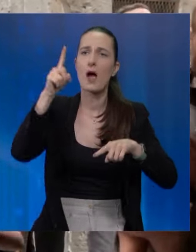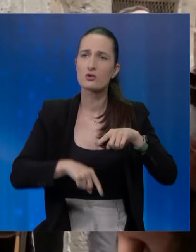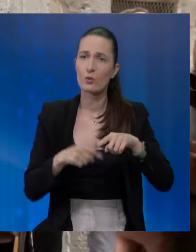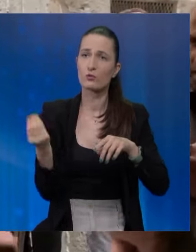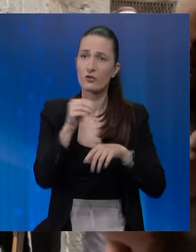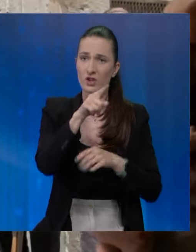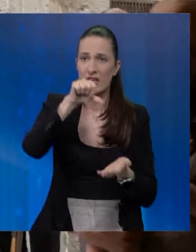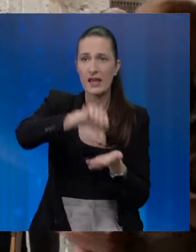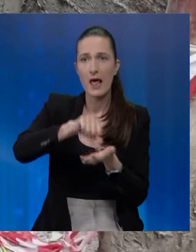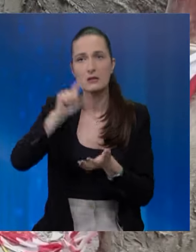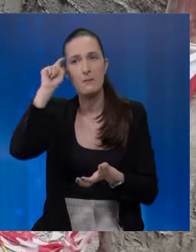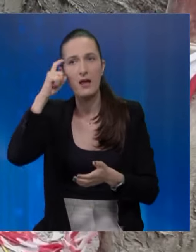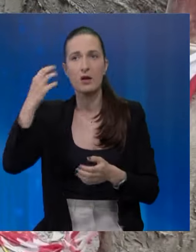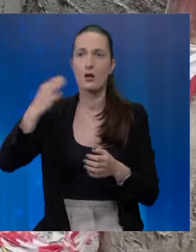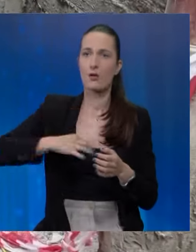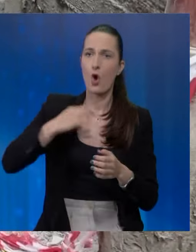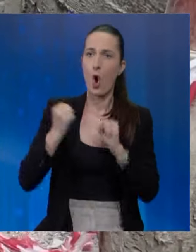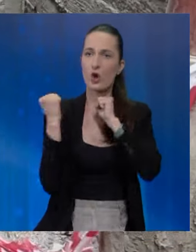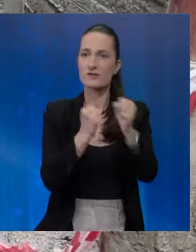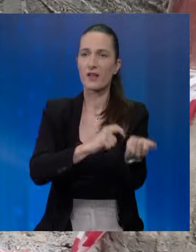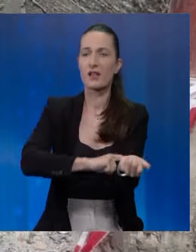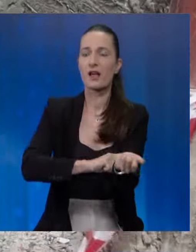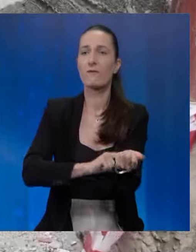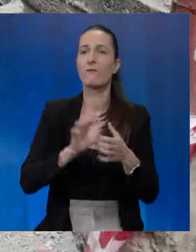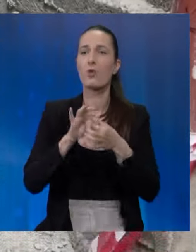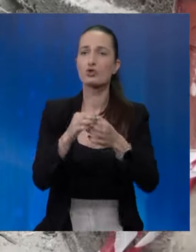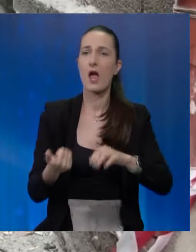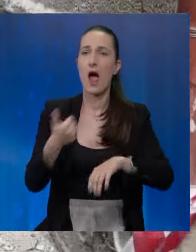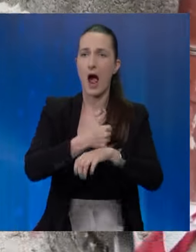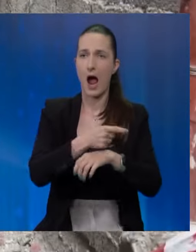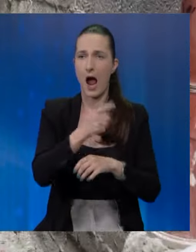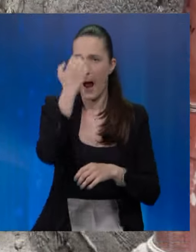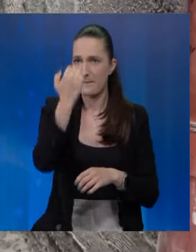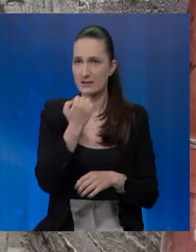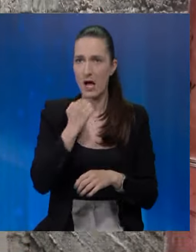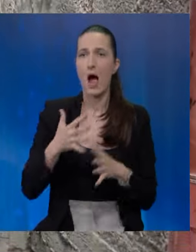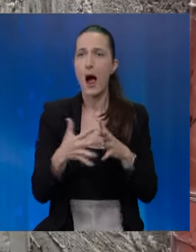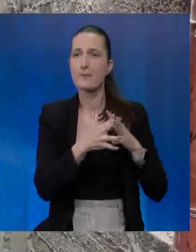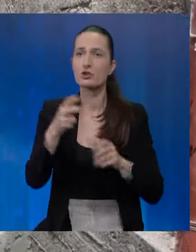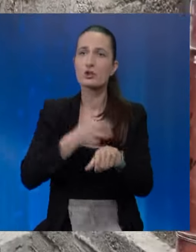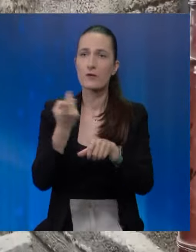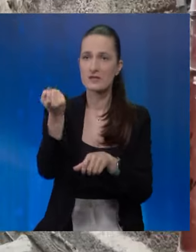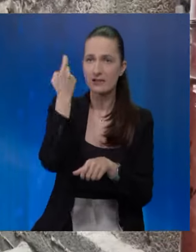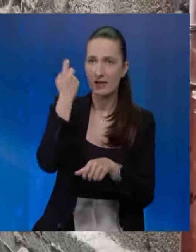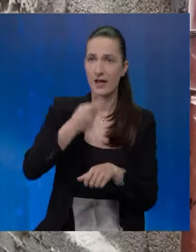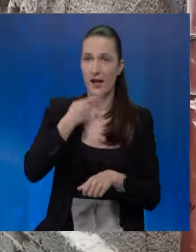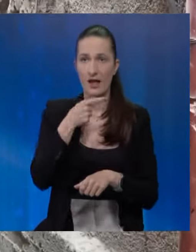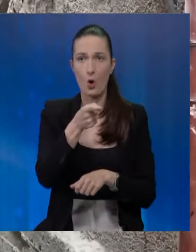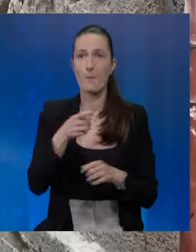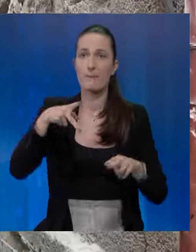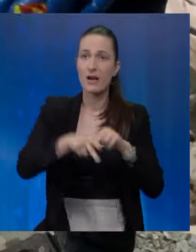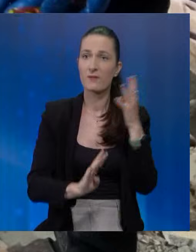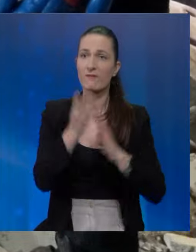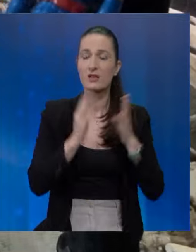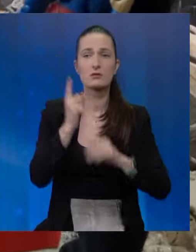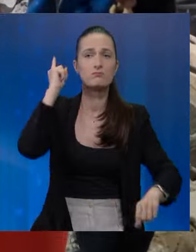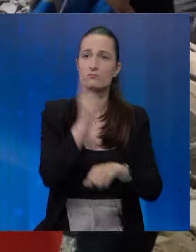smatra dužnost ću osvetiti krv vođe Hamasa. Američki državni sekretar Antony Blinken rekao je da je preki 2-3 u Gazi imperativ